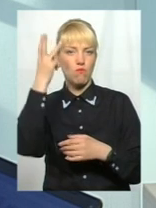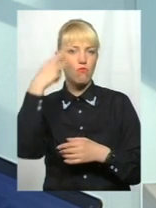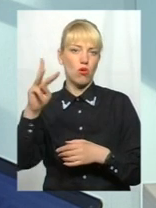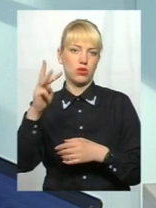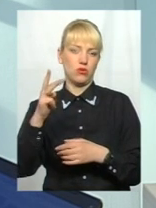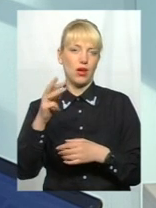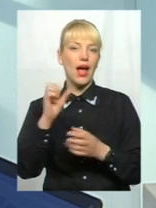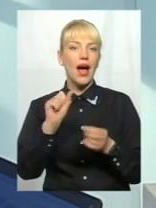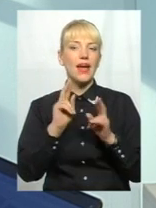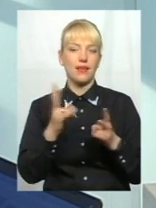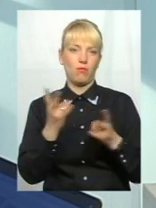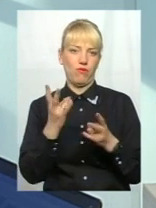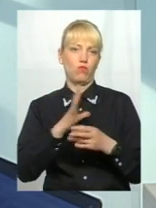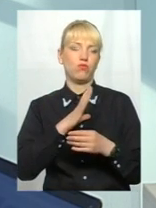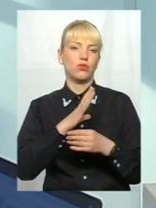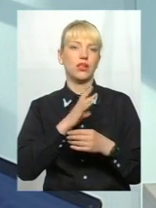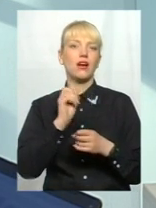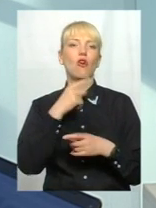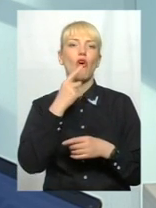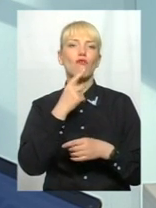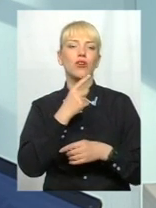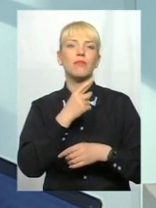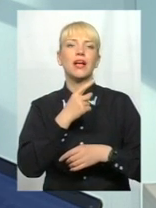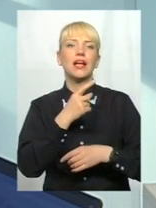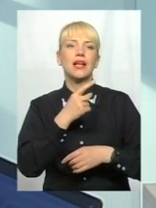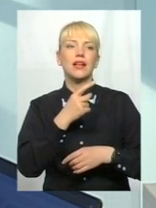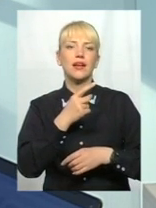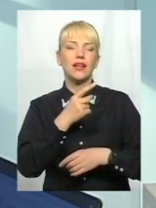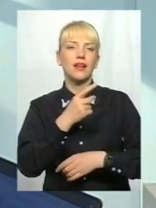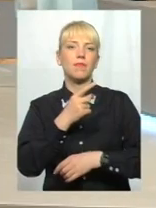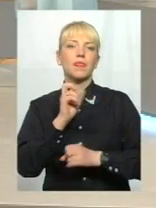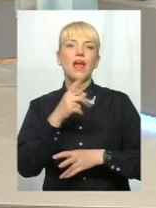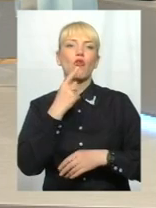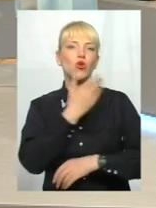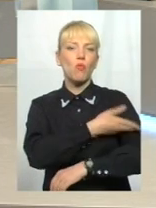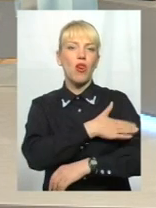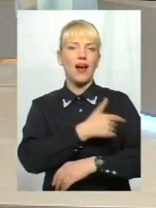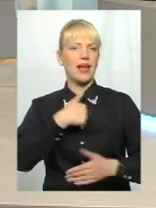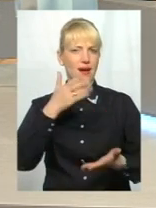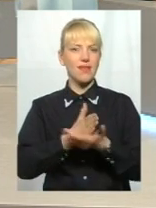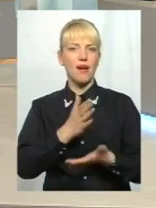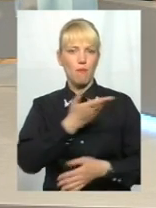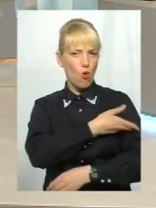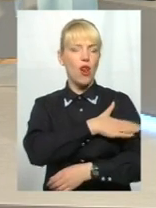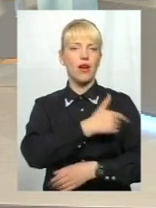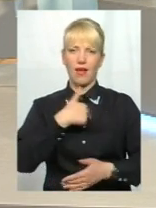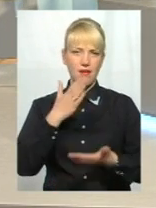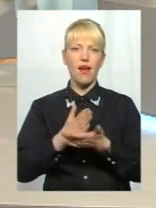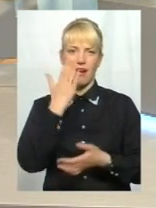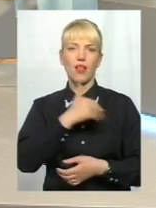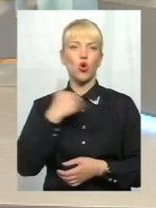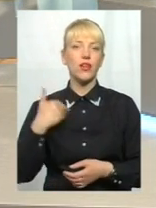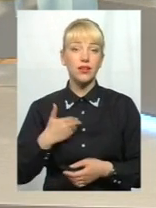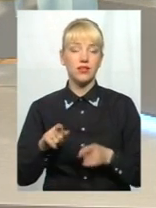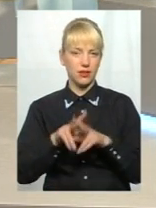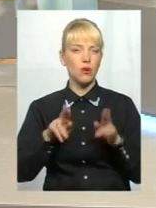як би, як от, ну, вже, наводимо поляків, єстим поляким, єстим католікам, щоб це було так само, я є українець, і це не